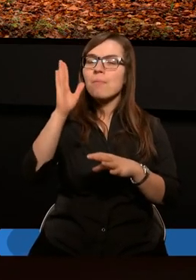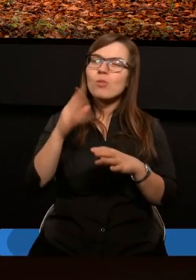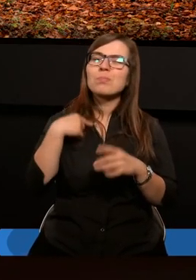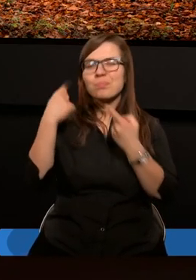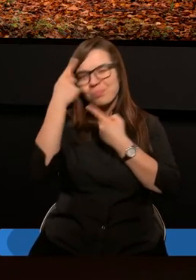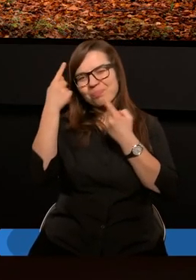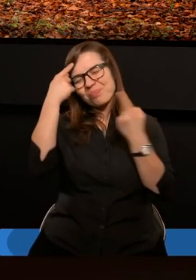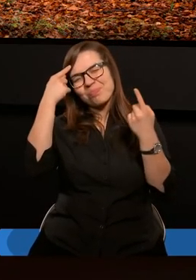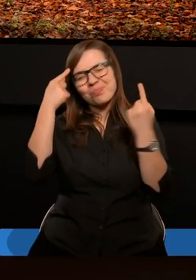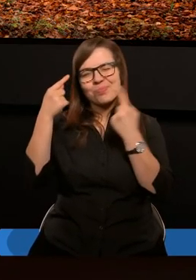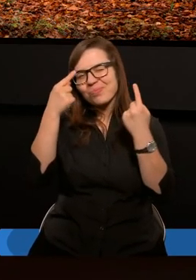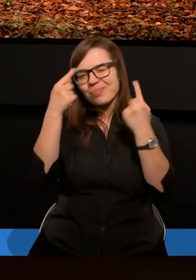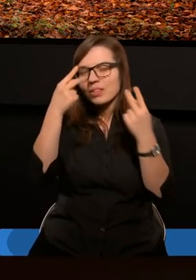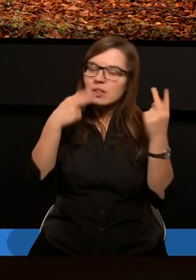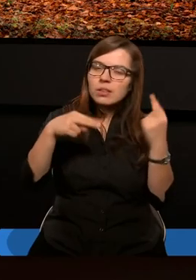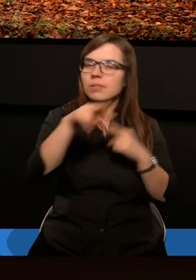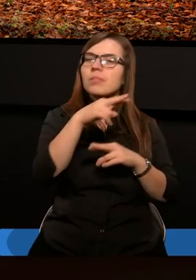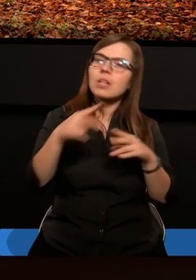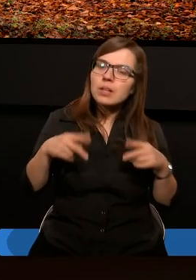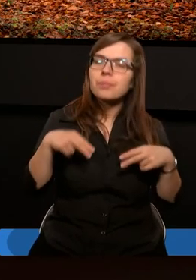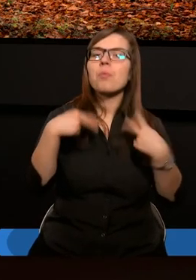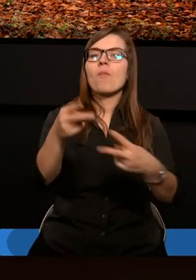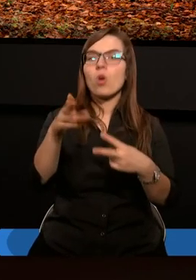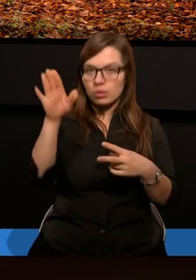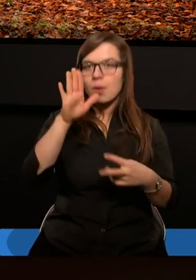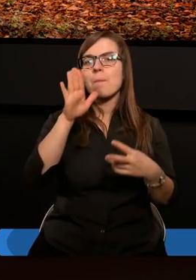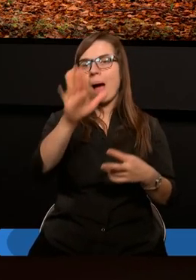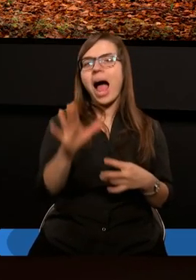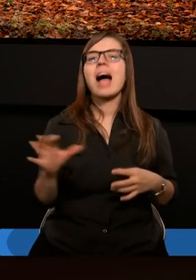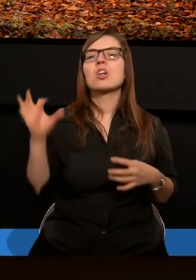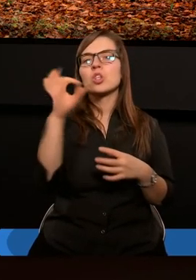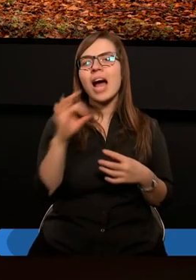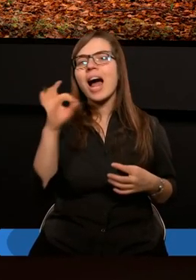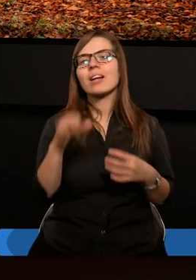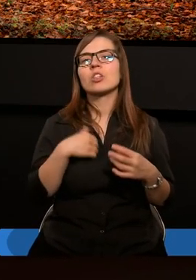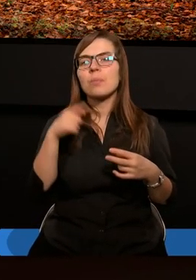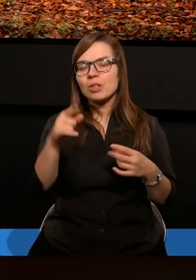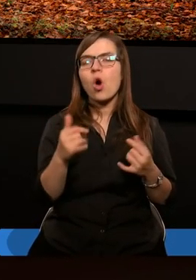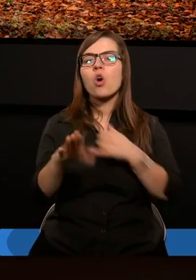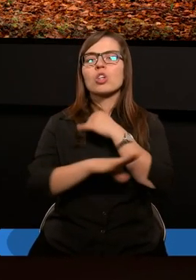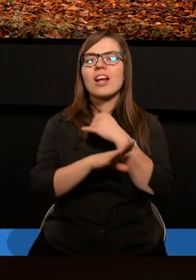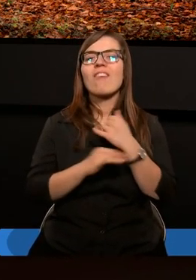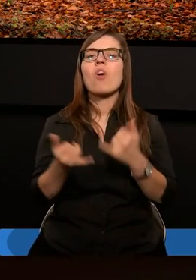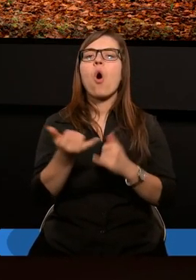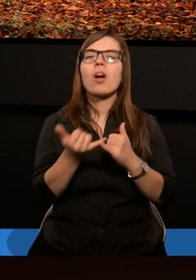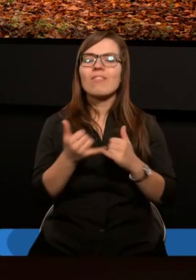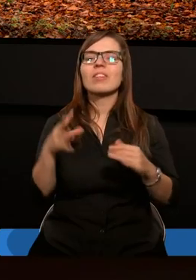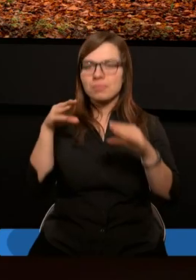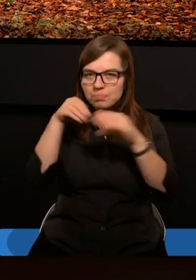przyszła refleksja, czy przyjdzie jeszcze, mają oni szansę być ponownie w to drzewo oliwne